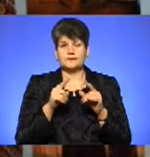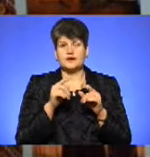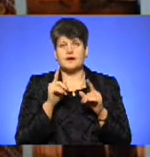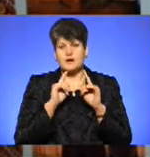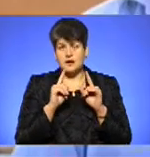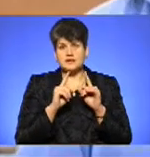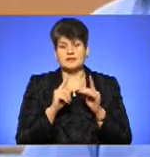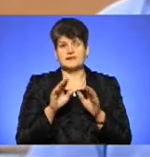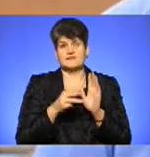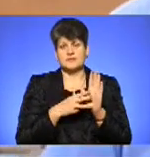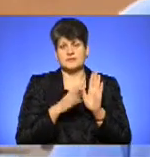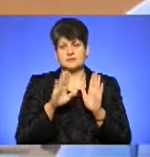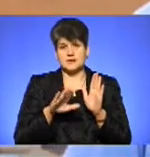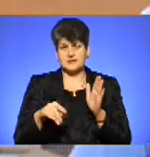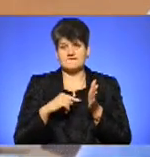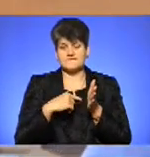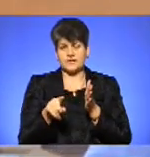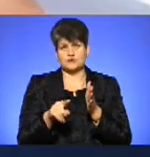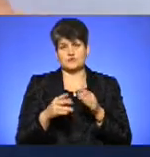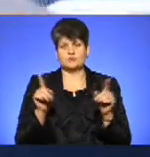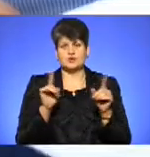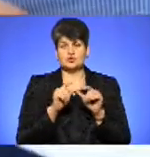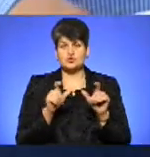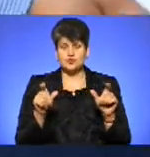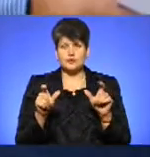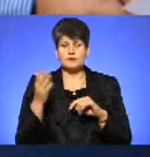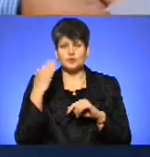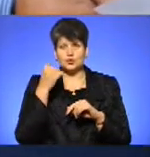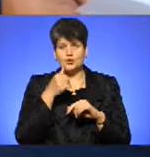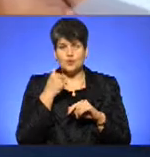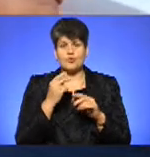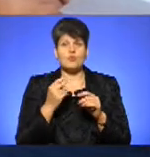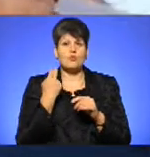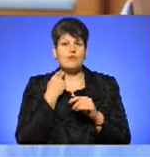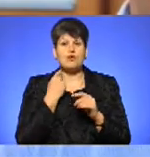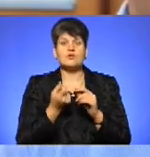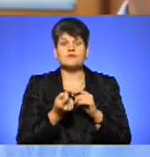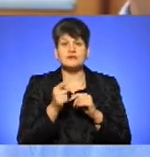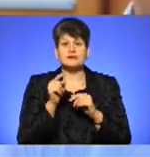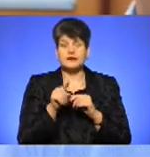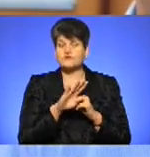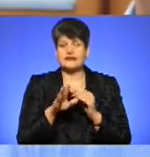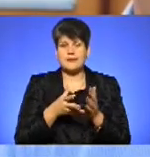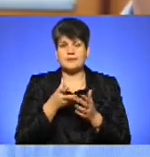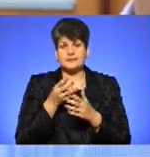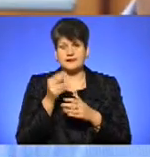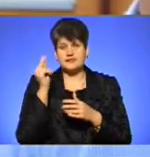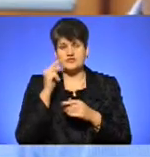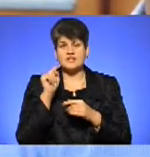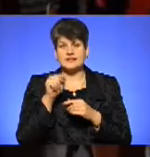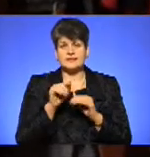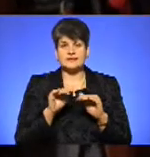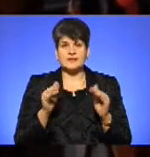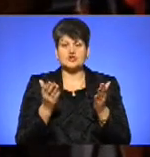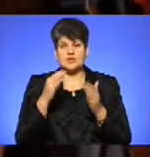з музичної школи. Голова Борсуківської громади каже, що минулого року борг виник через те, що вони не платили за навчання тих дітей,